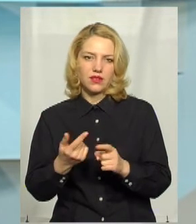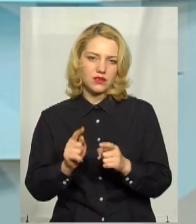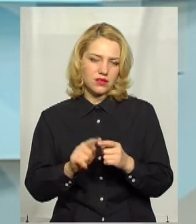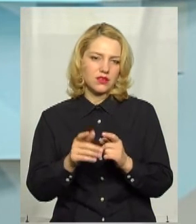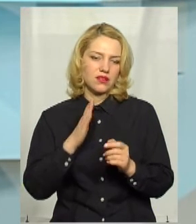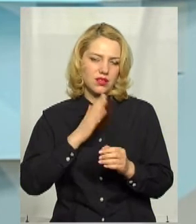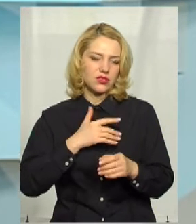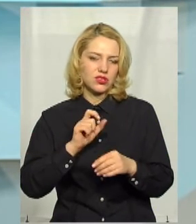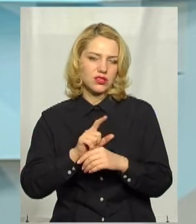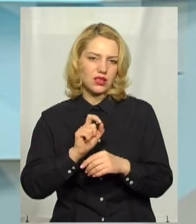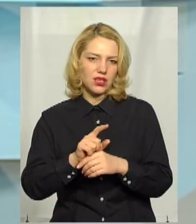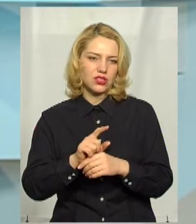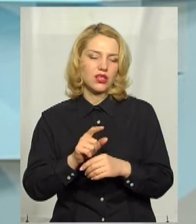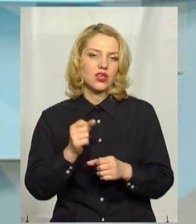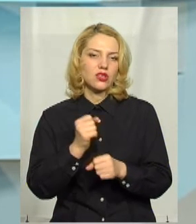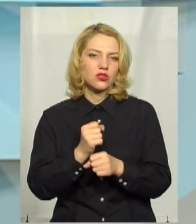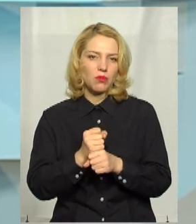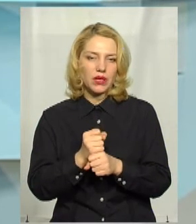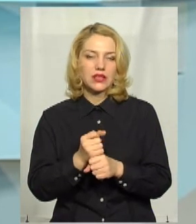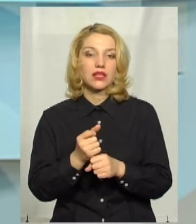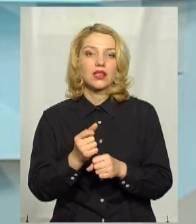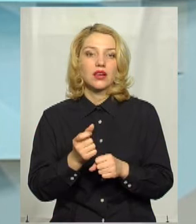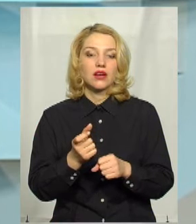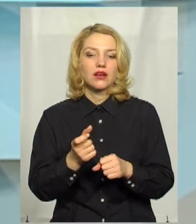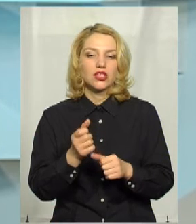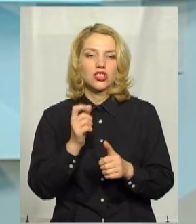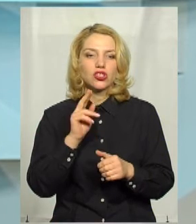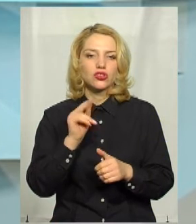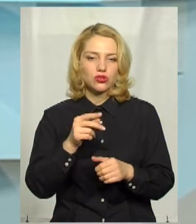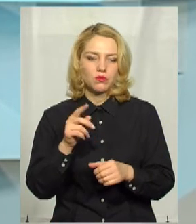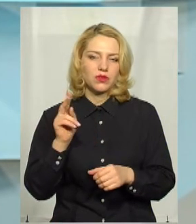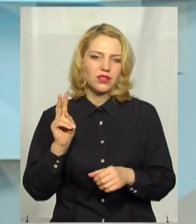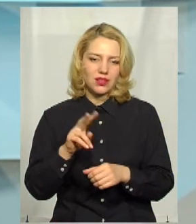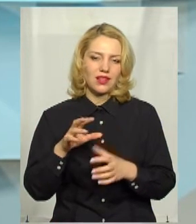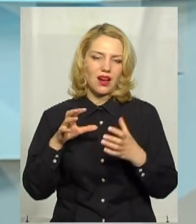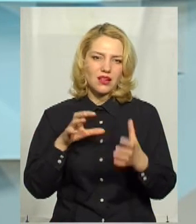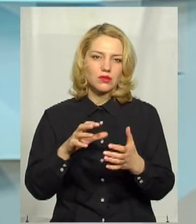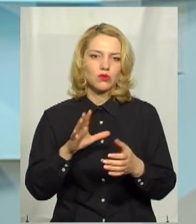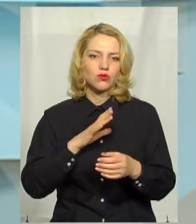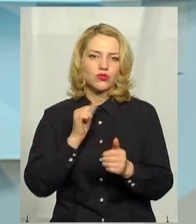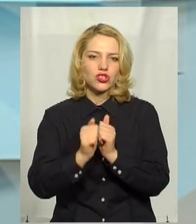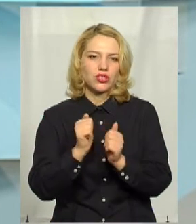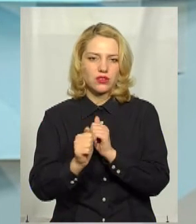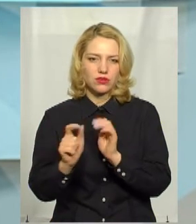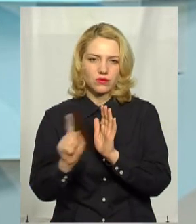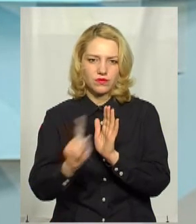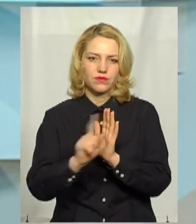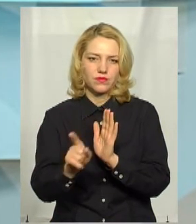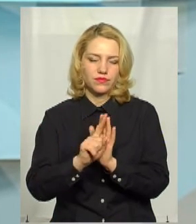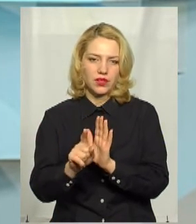задача – максимальну зробити максимальну частоту поїздок, транспорту. Тому і